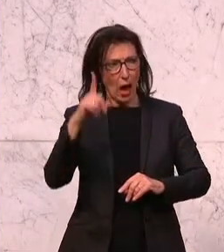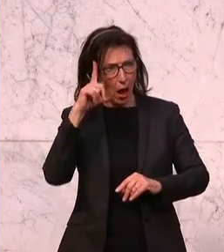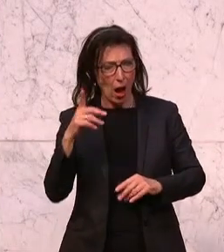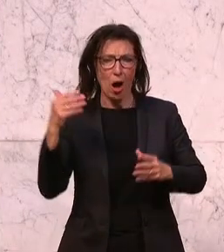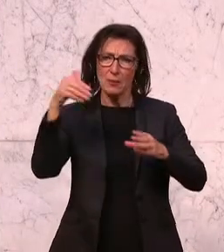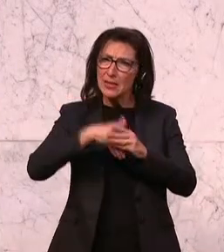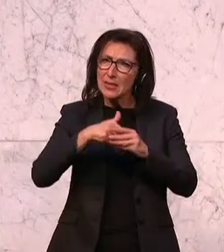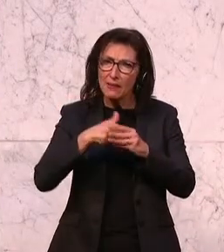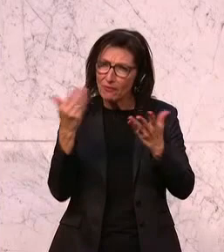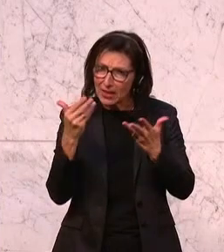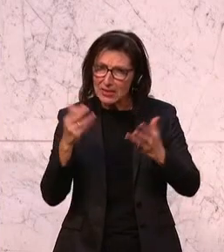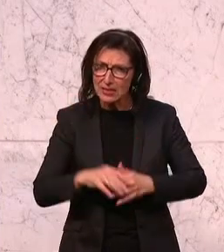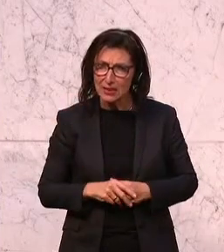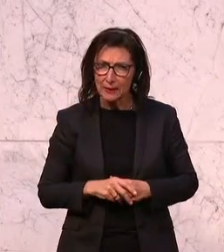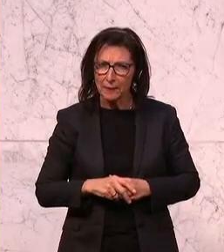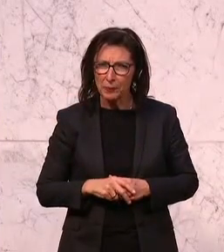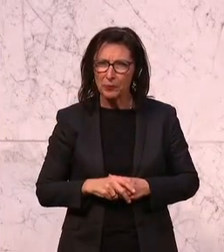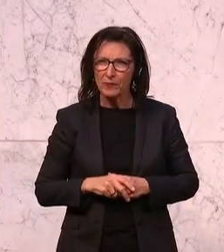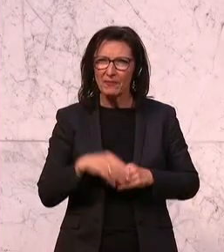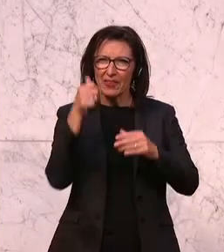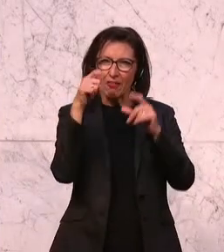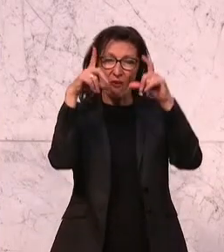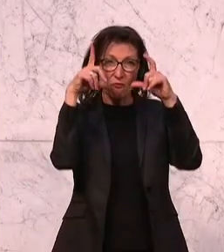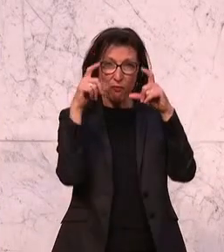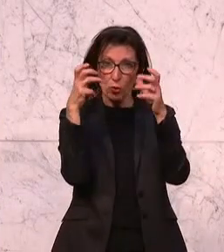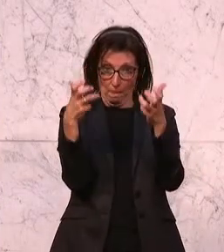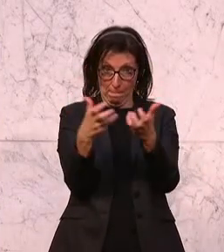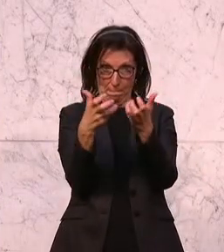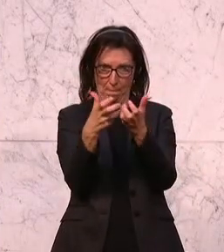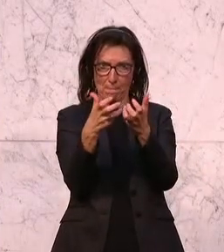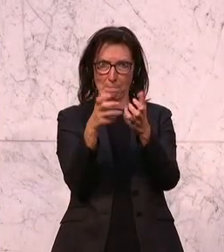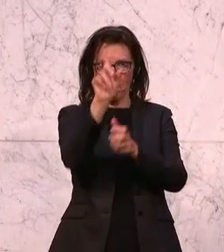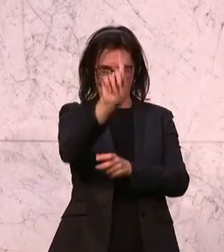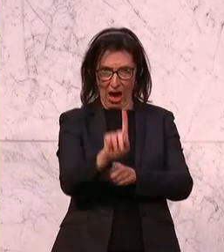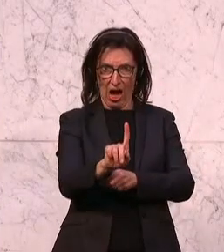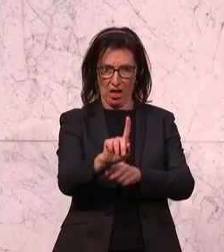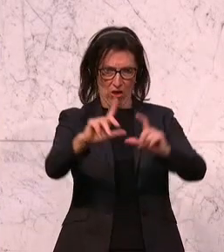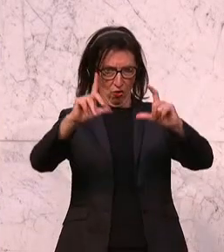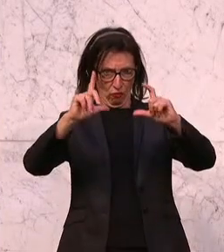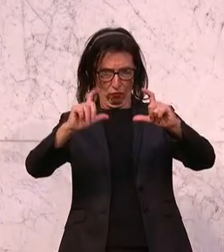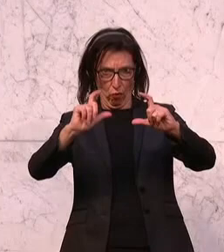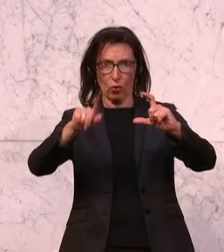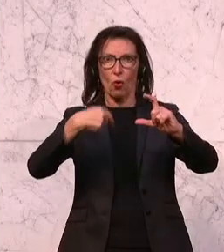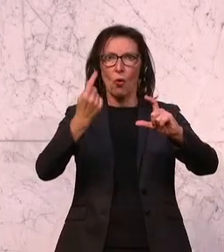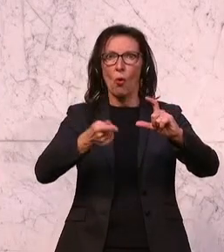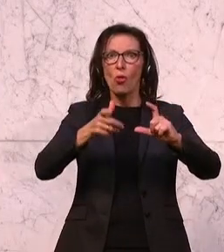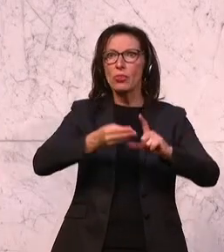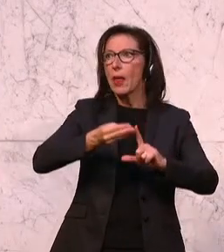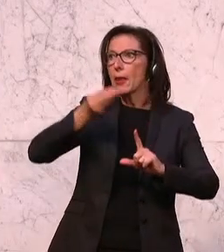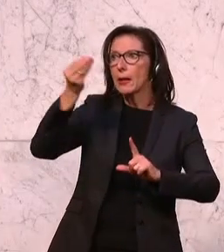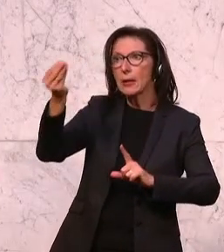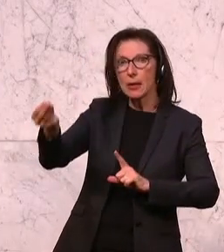darum, wenn so ein Bild hergestellt und weitergegeben worden ist, dann frage ich mich,